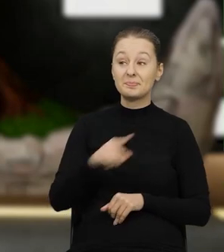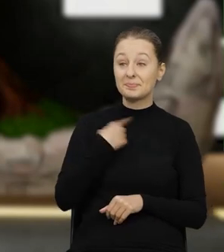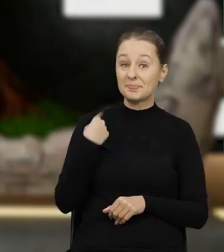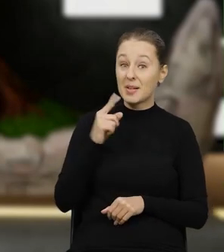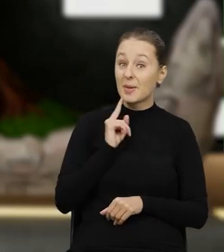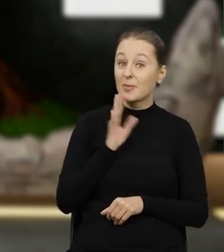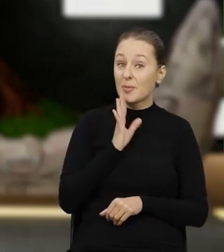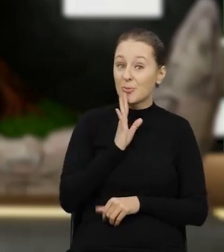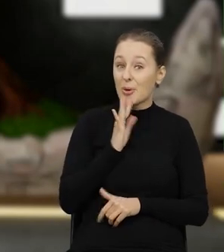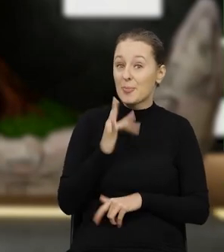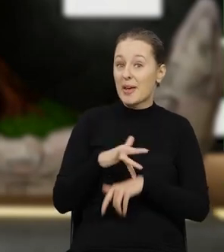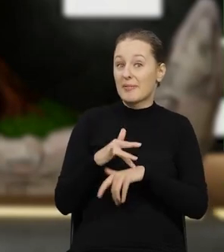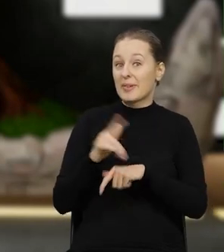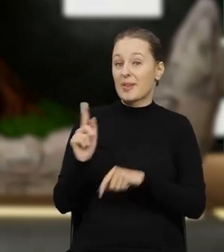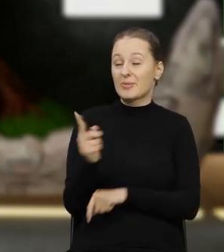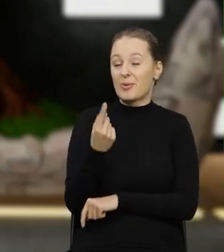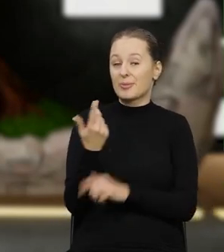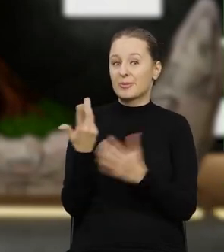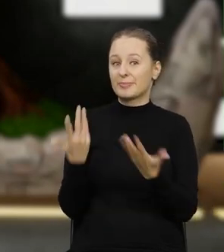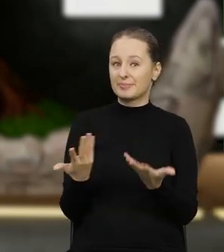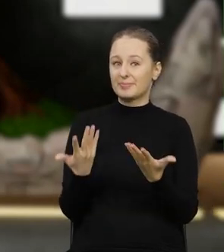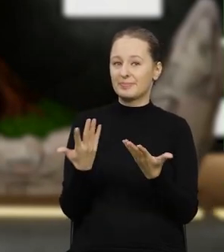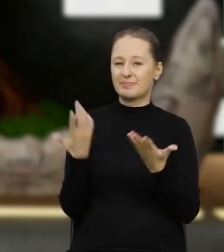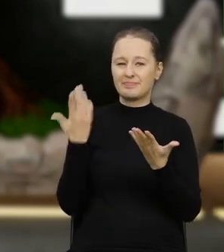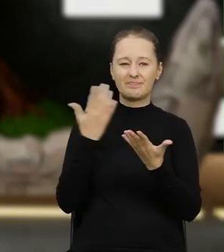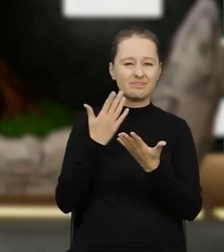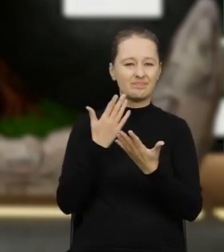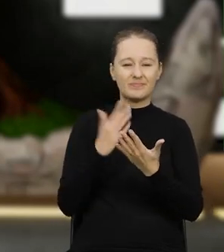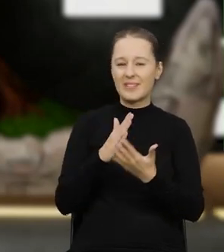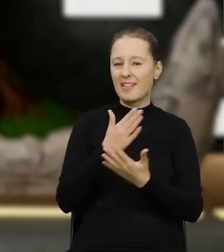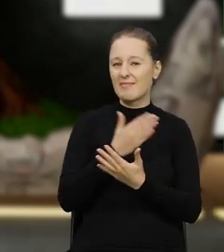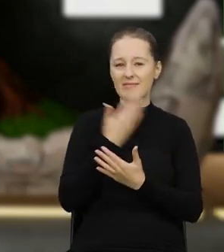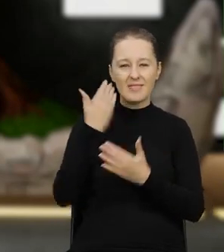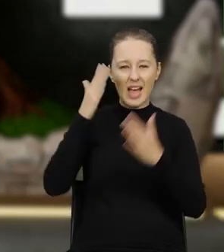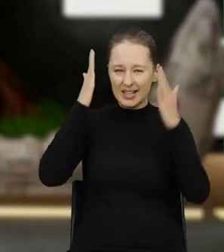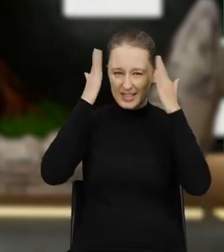Sądzimy przede wszystkim, że wynika to z nieznajomości